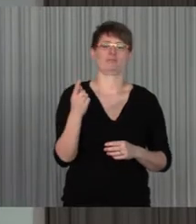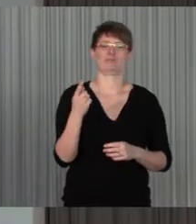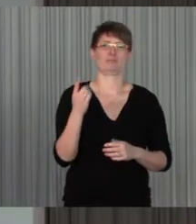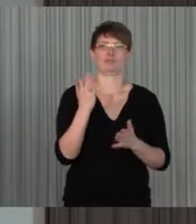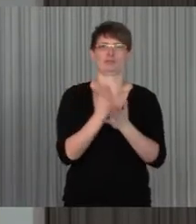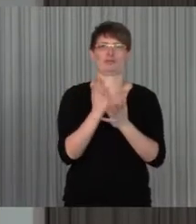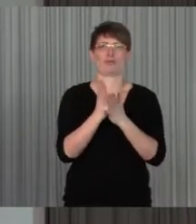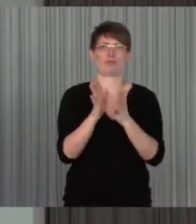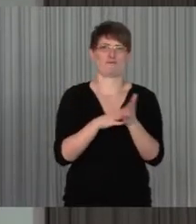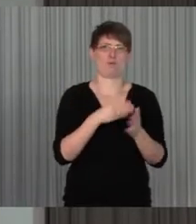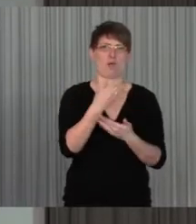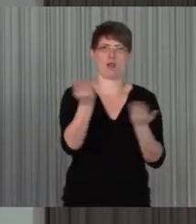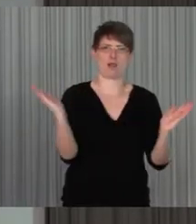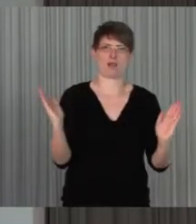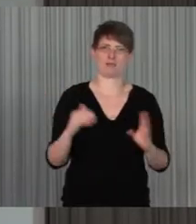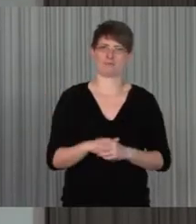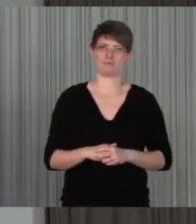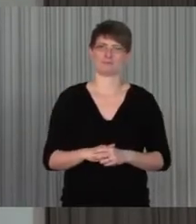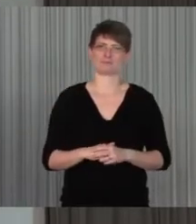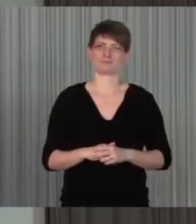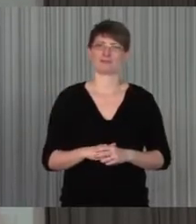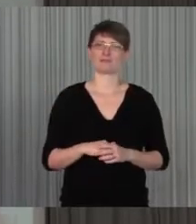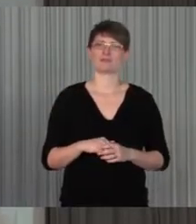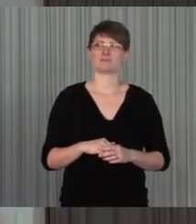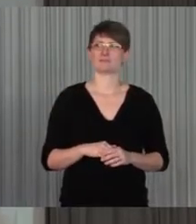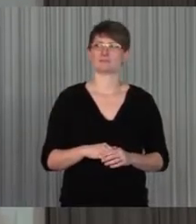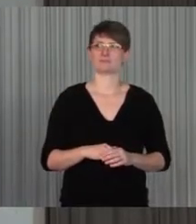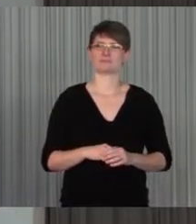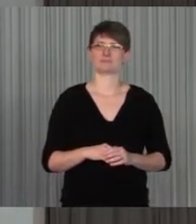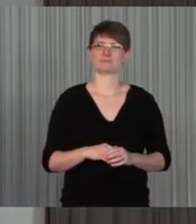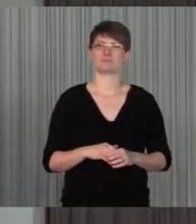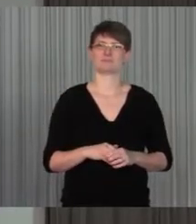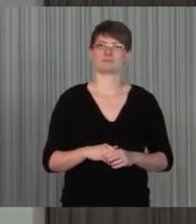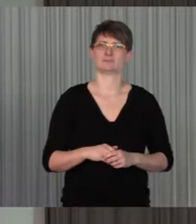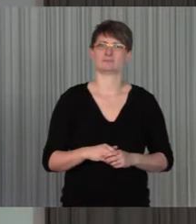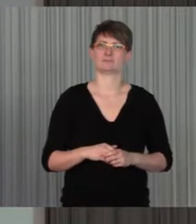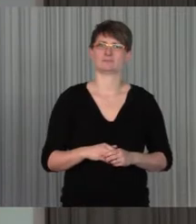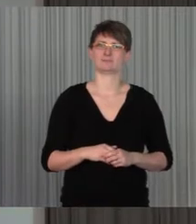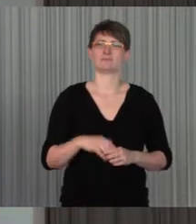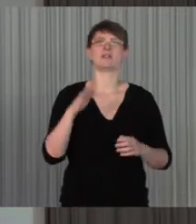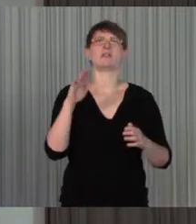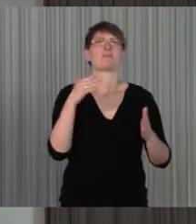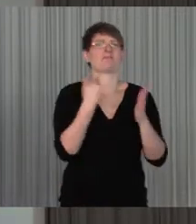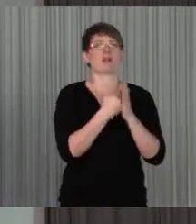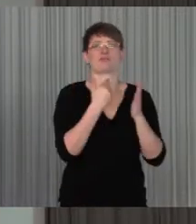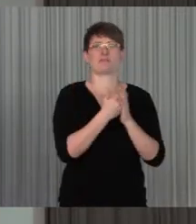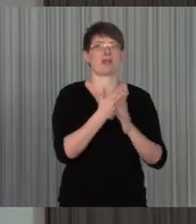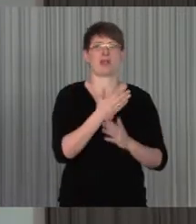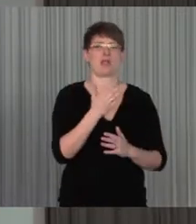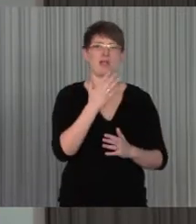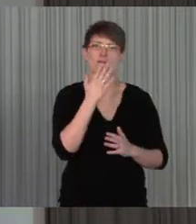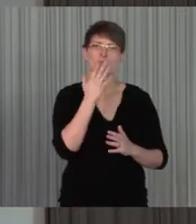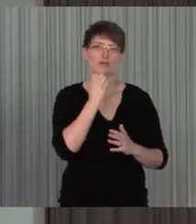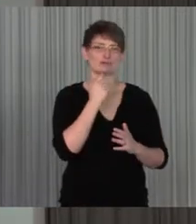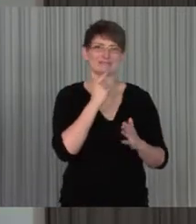schon ein Gefühl und das wissen Sie. Auf Beispiele verzichte ich, weil da haben Sie ganz viel von